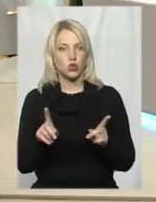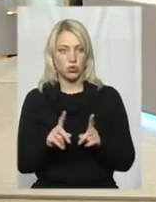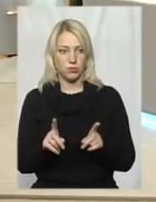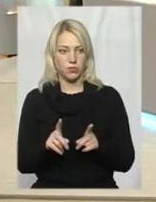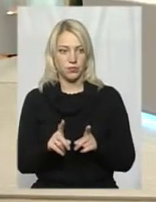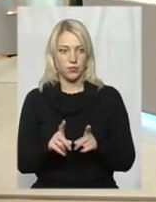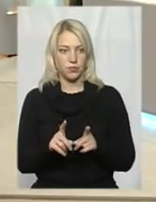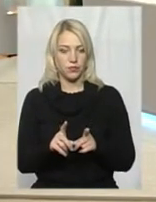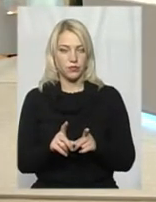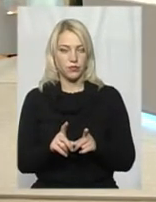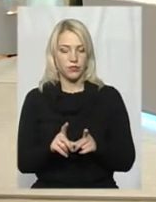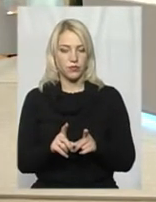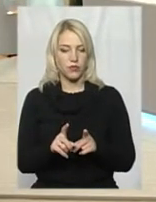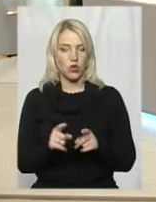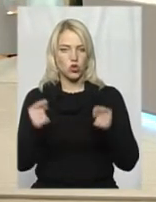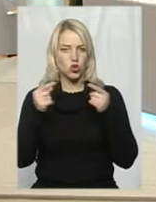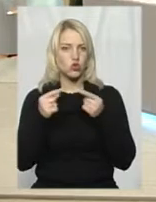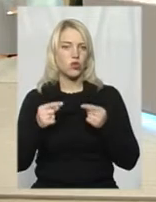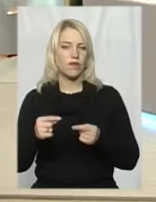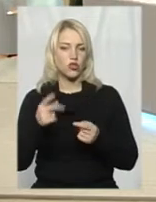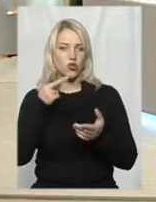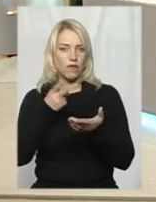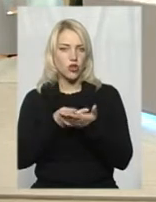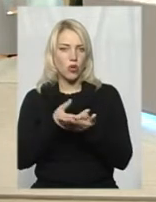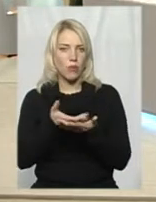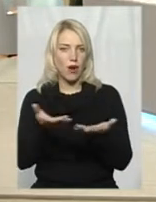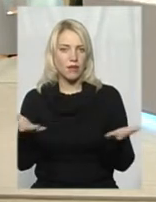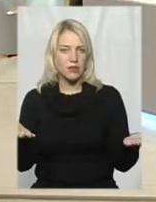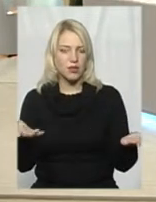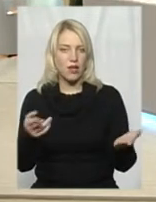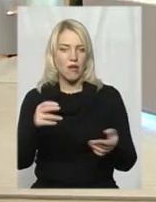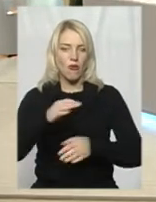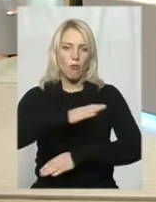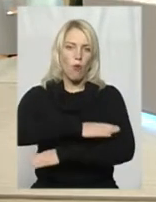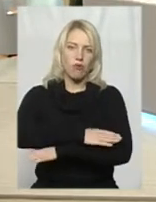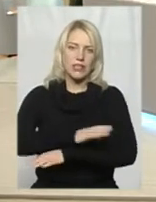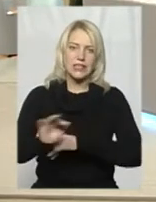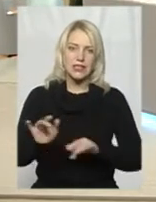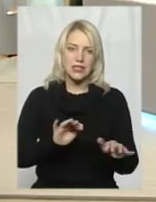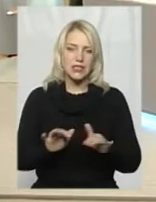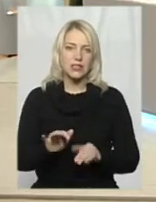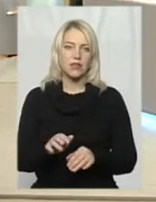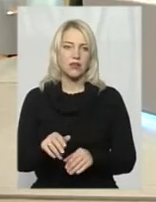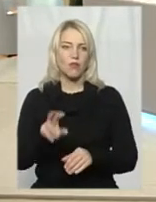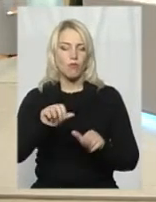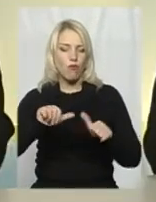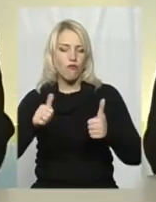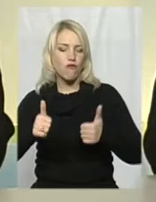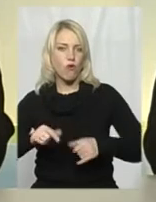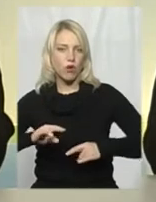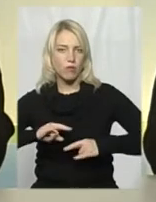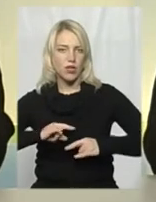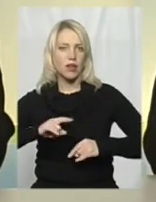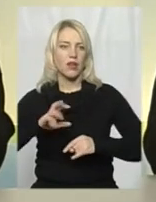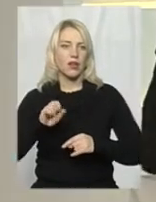антуражно, достовірно відобразити, що по поведінці, що по формі, що по озброєнні.